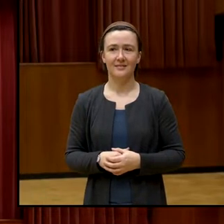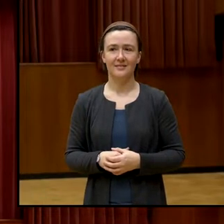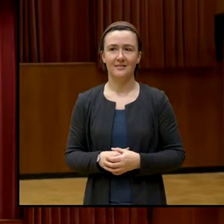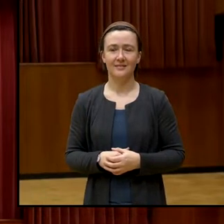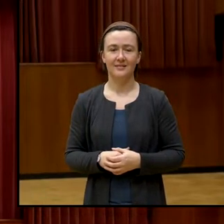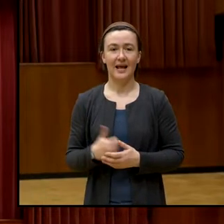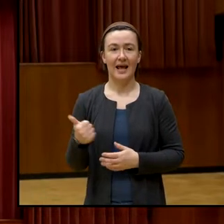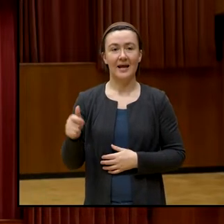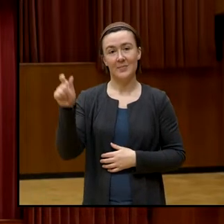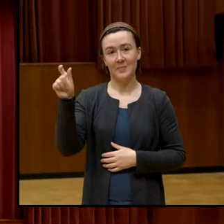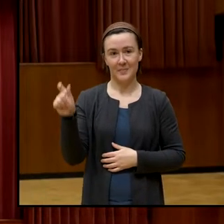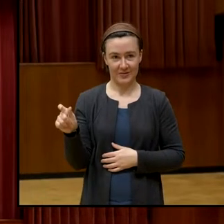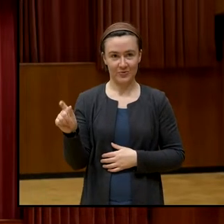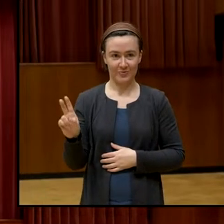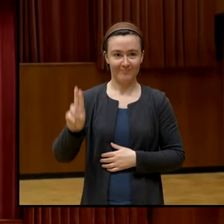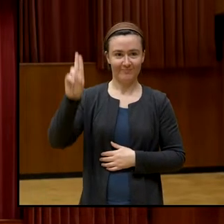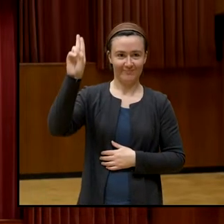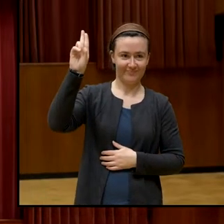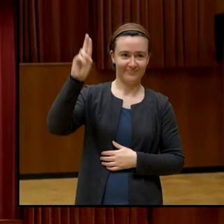Wir haben eine Wortmeldung.